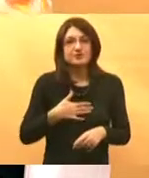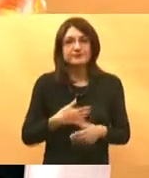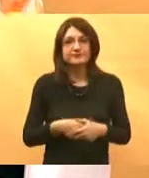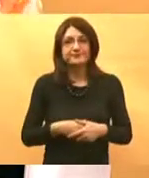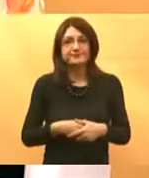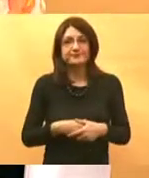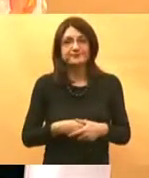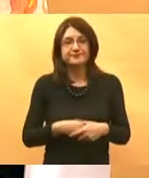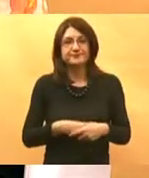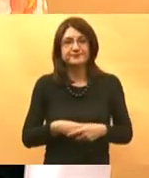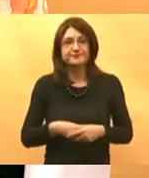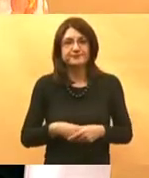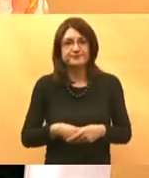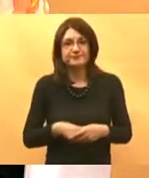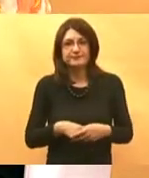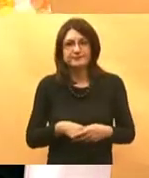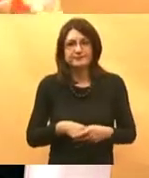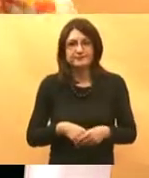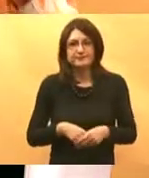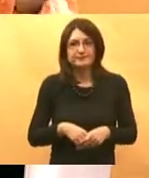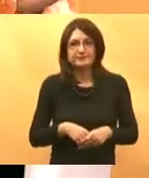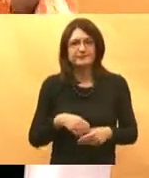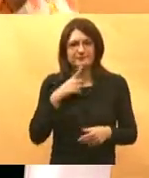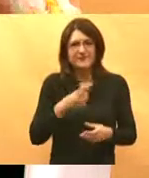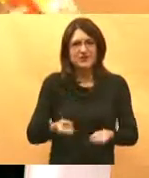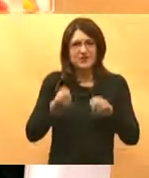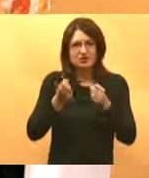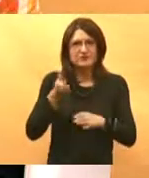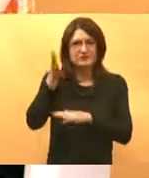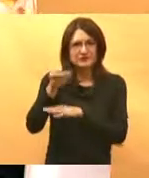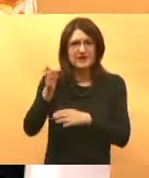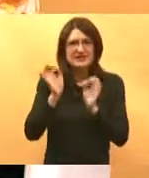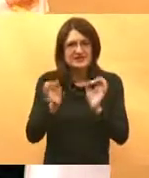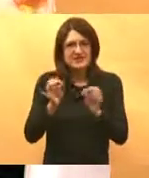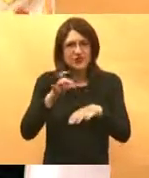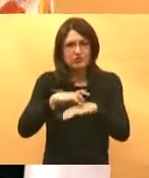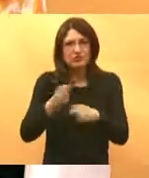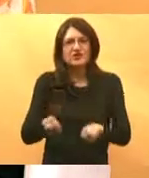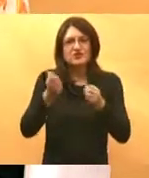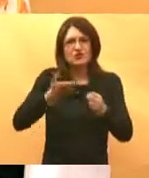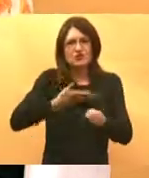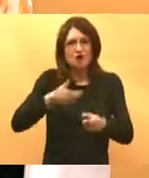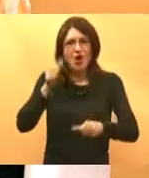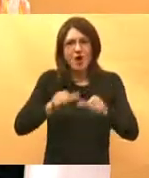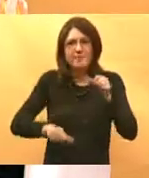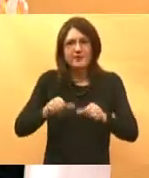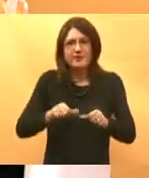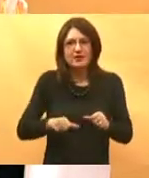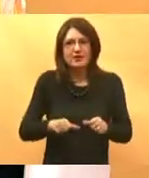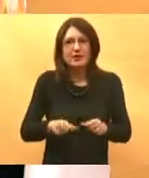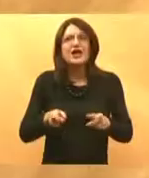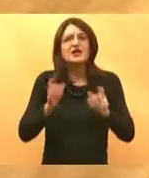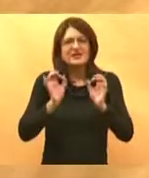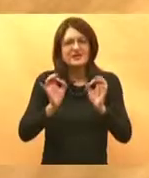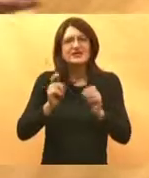ne već kad smo kod ovoga doći teško do lječnika specialiste doći teško do operacije pardon specialiste mislite